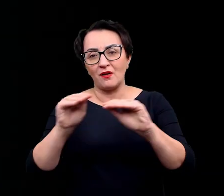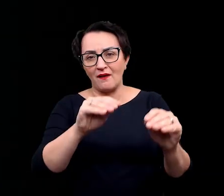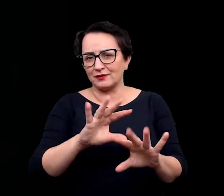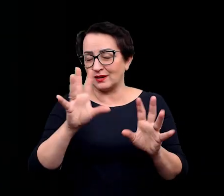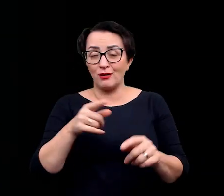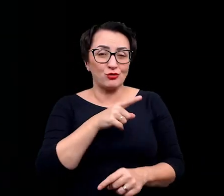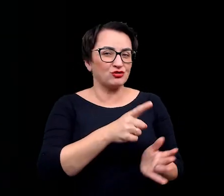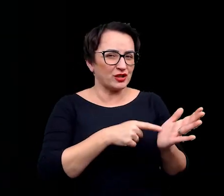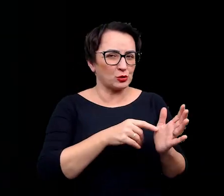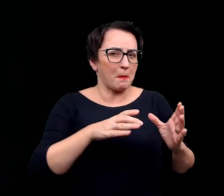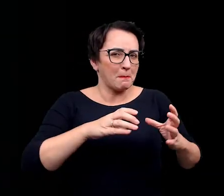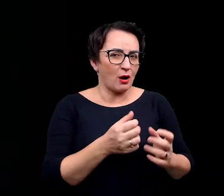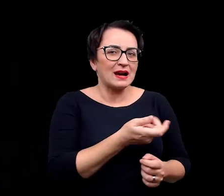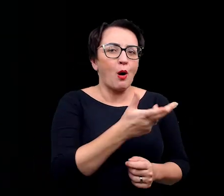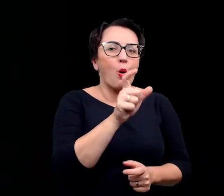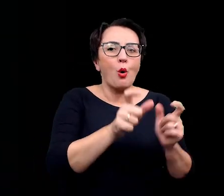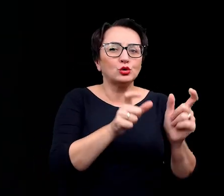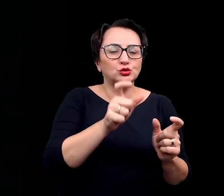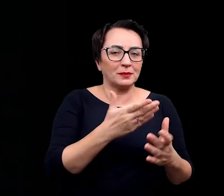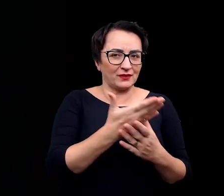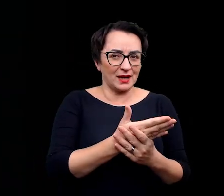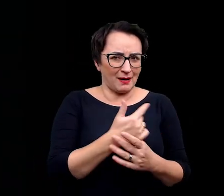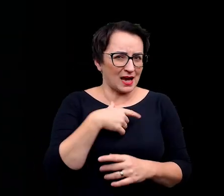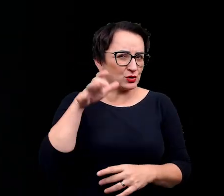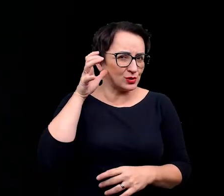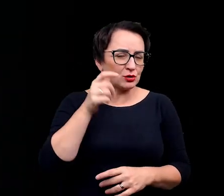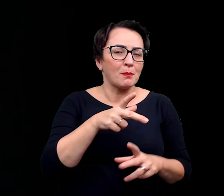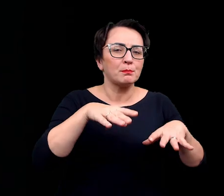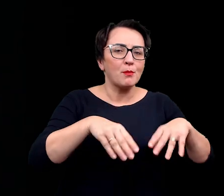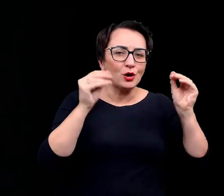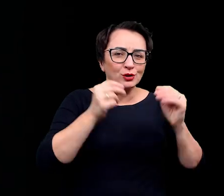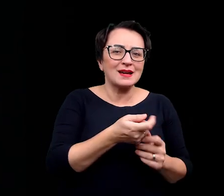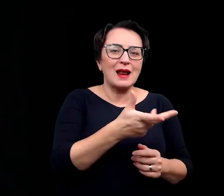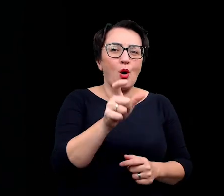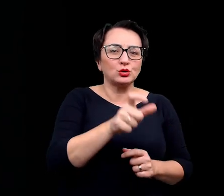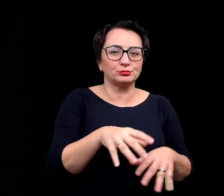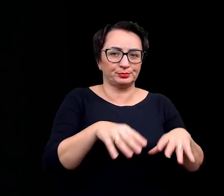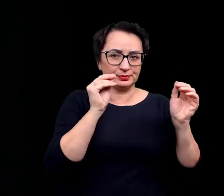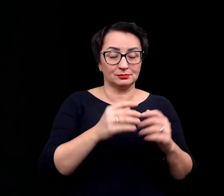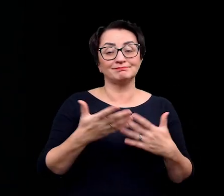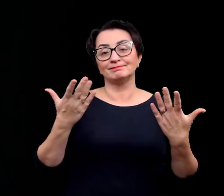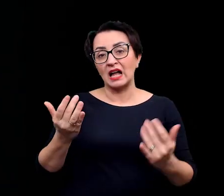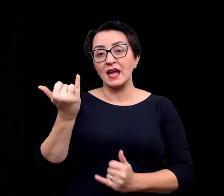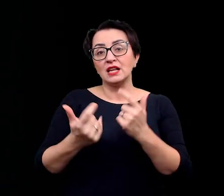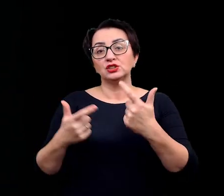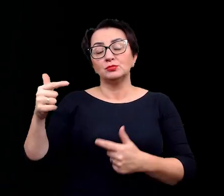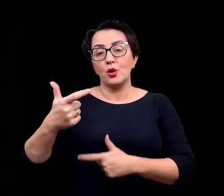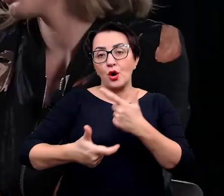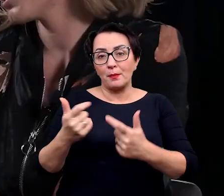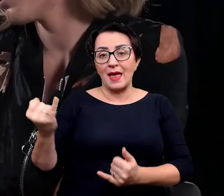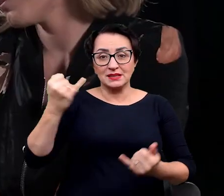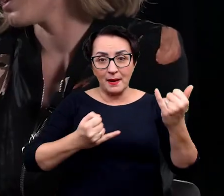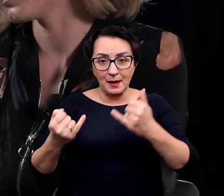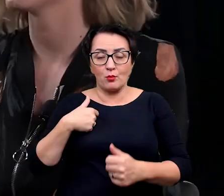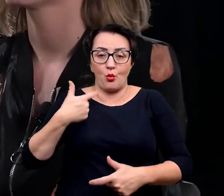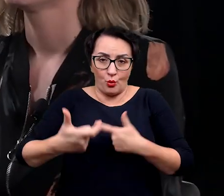najczęściej małe też firmy. Tam jest kilka osób, przynajmniej tak zaczynają, już słyszeliśmy to przed chwilą, że to jest kilka osób, które rozpoczynają całą... a jak trzeba robić eksperymenty, to